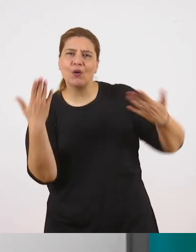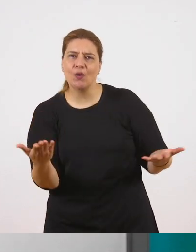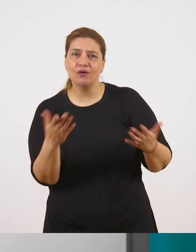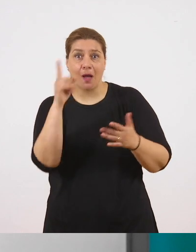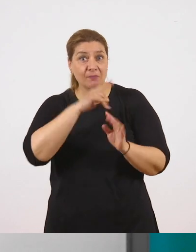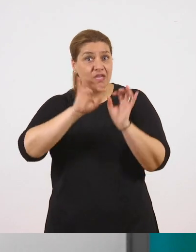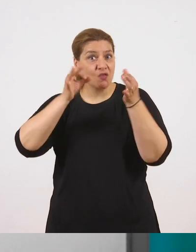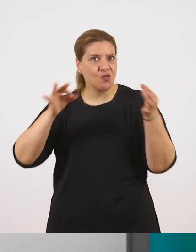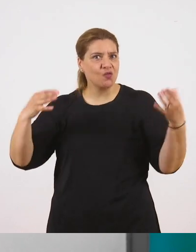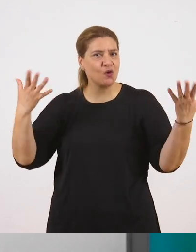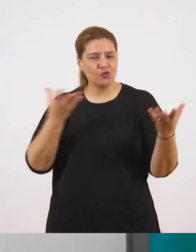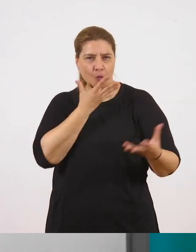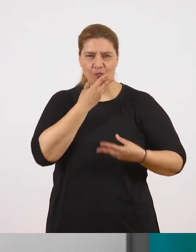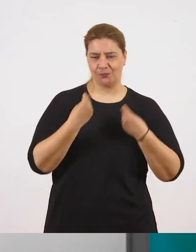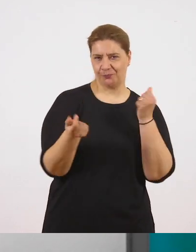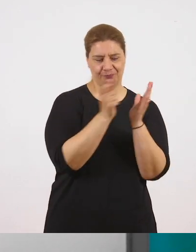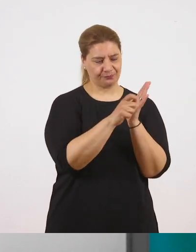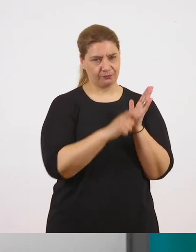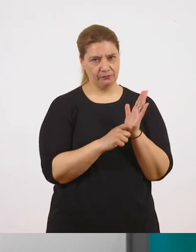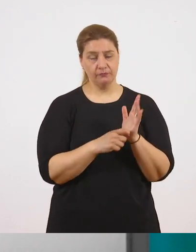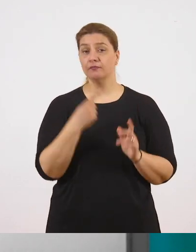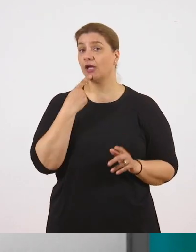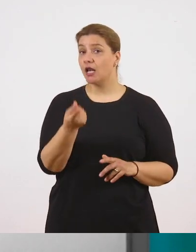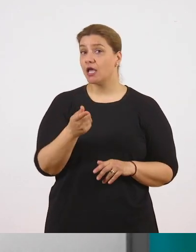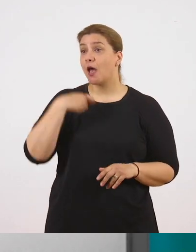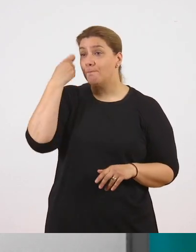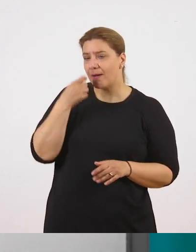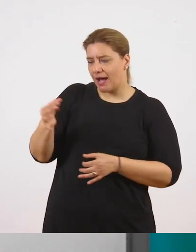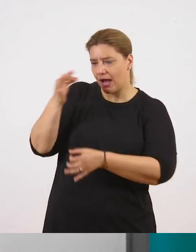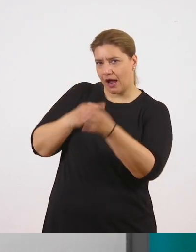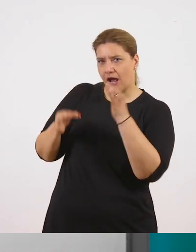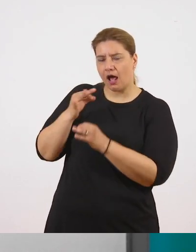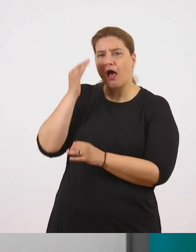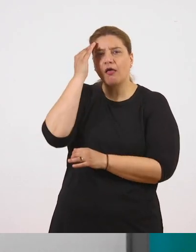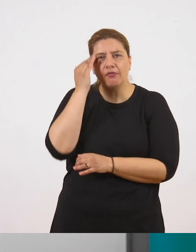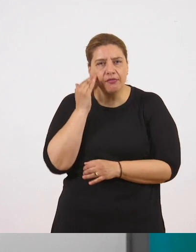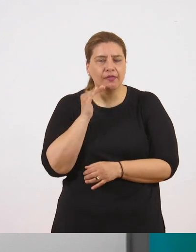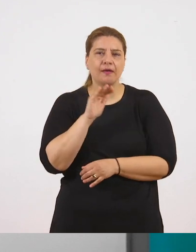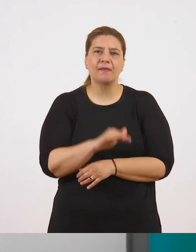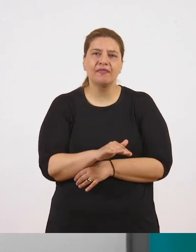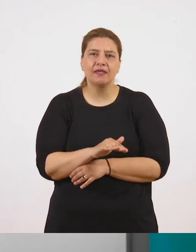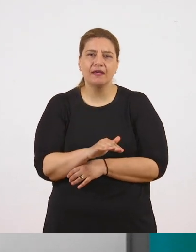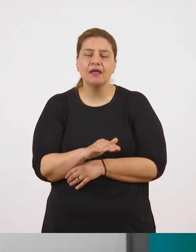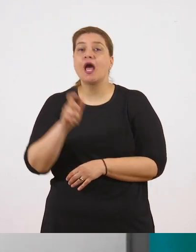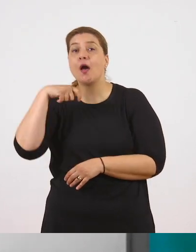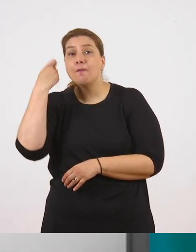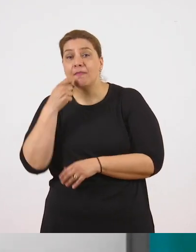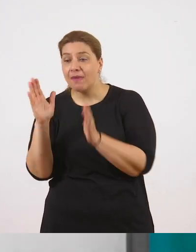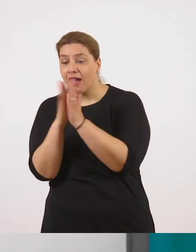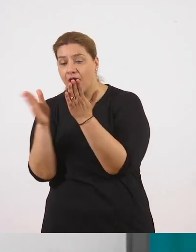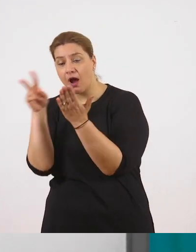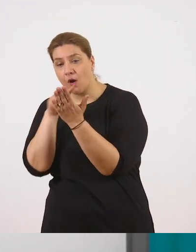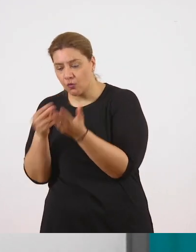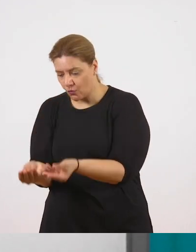της επίσης. Μας λέει ότι από τη μαμά της έμαθε να διαβάζει λογοτεχνικά βιβλία. Και αυτό που είπε η